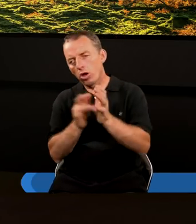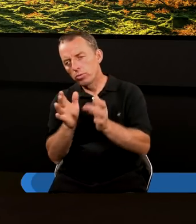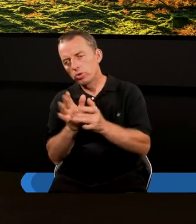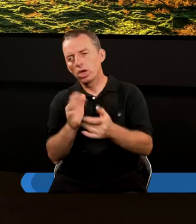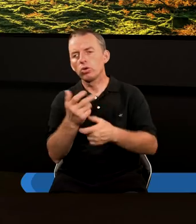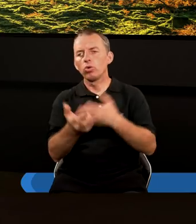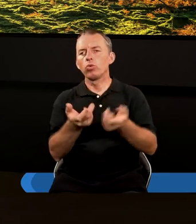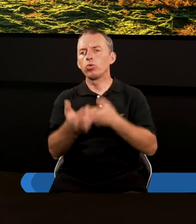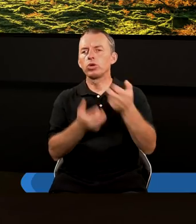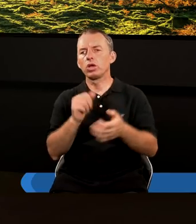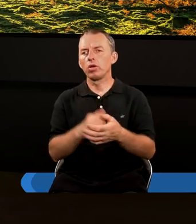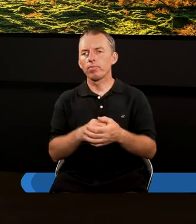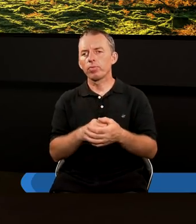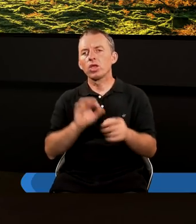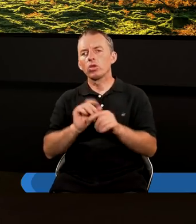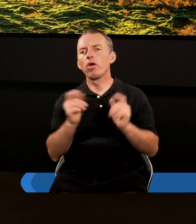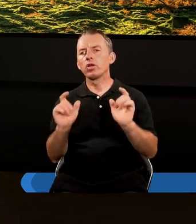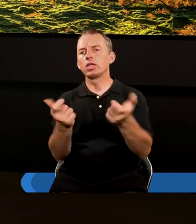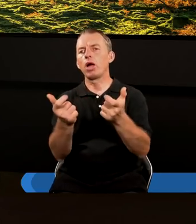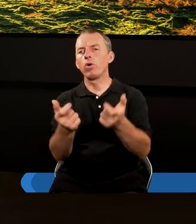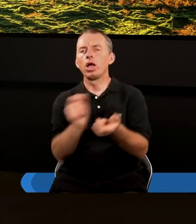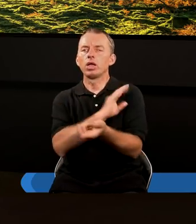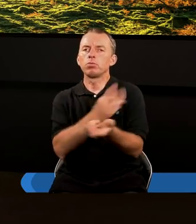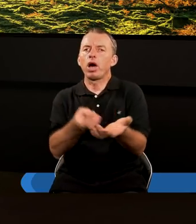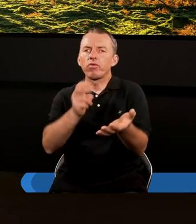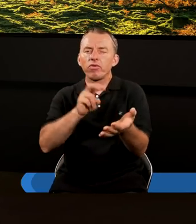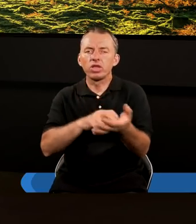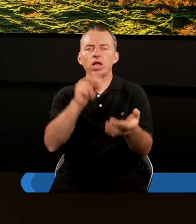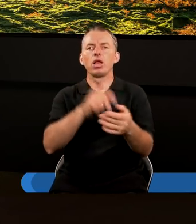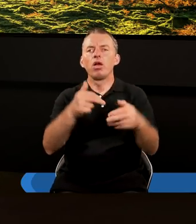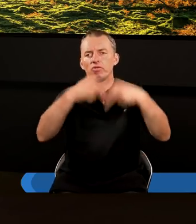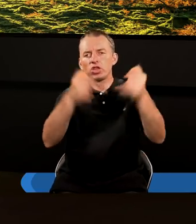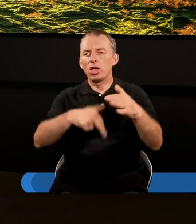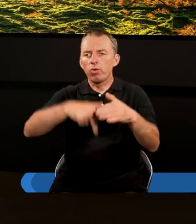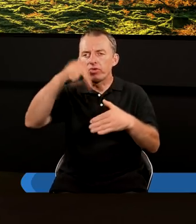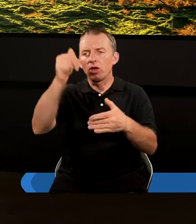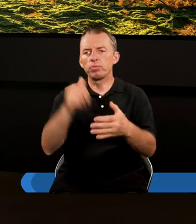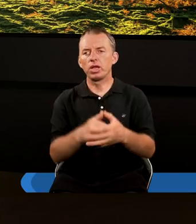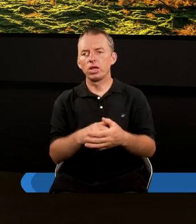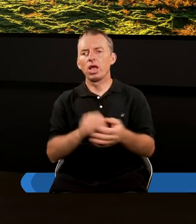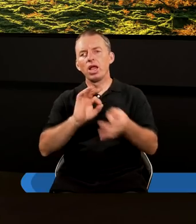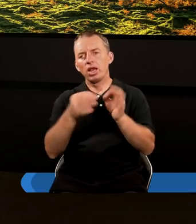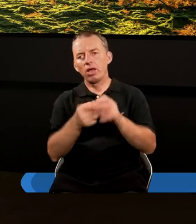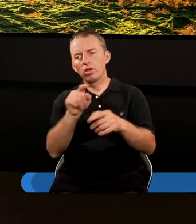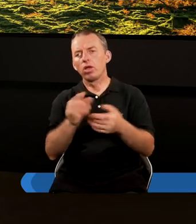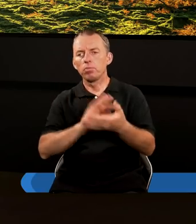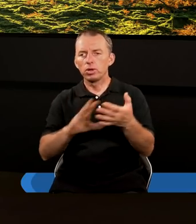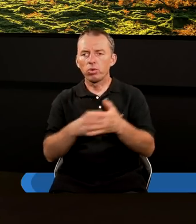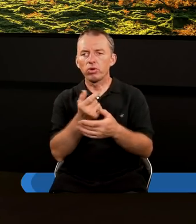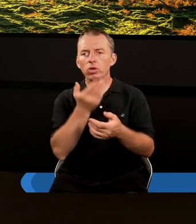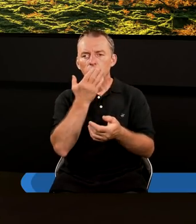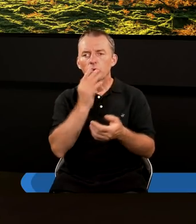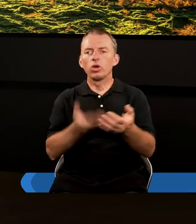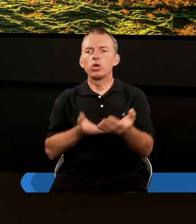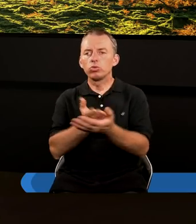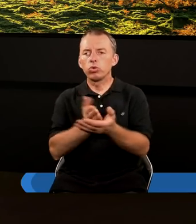uczynił? Na cóż by się zdało Jego zmartwychwstanie, niebowstąpienie, a nawet to, jak uczy Pismo Święte,